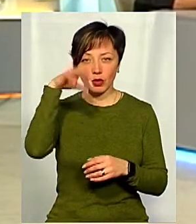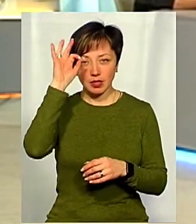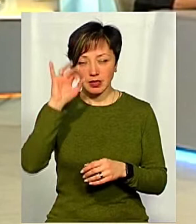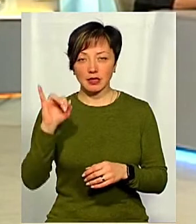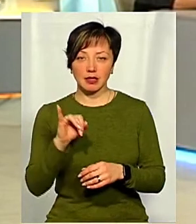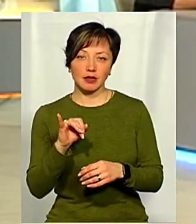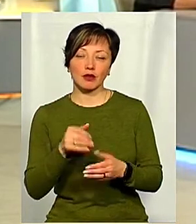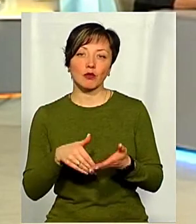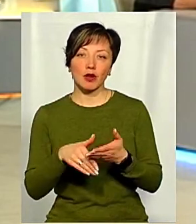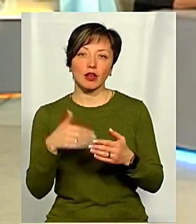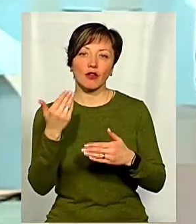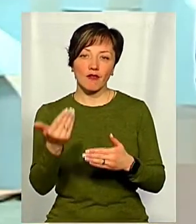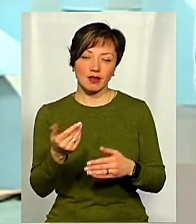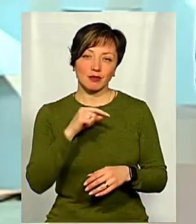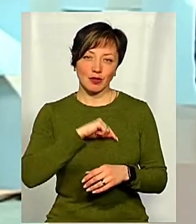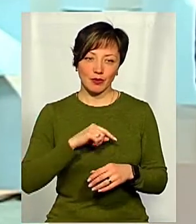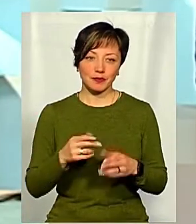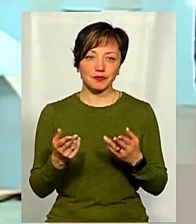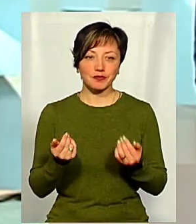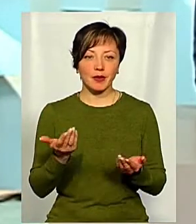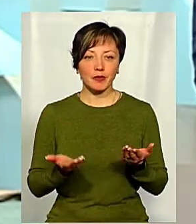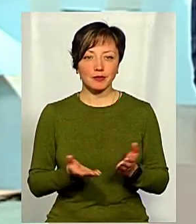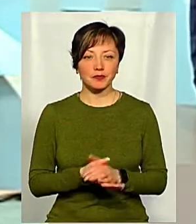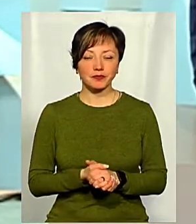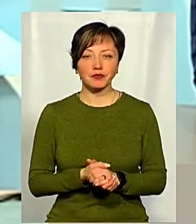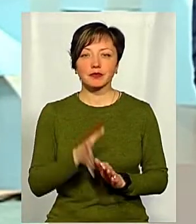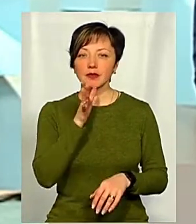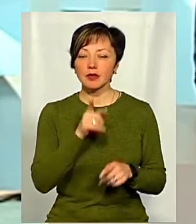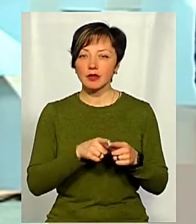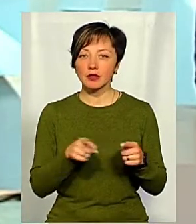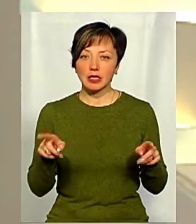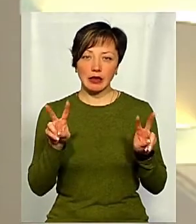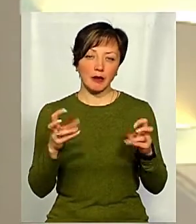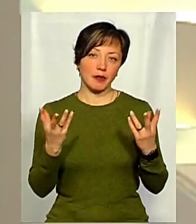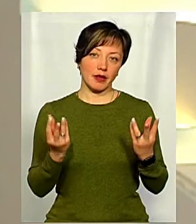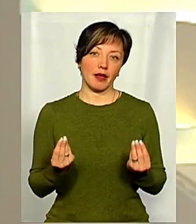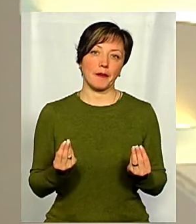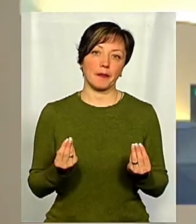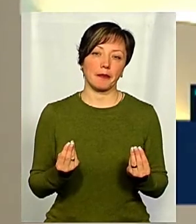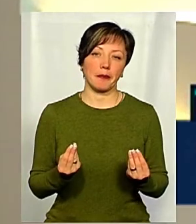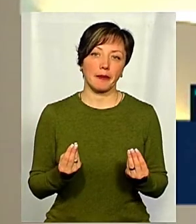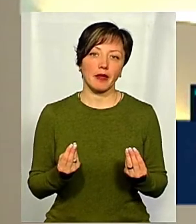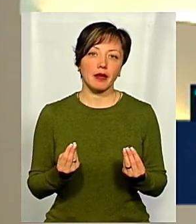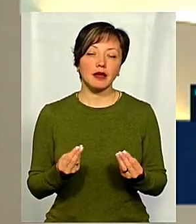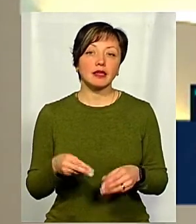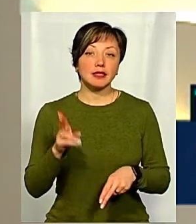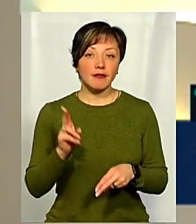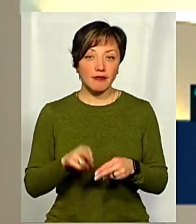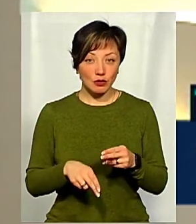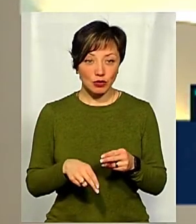поліції, вони допоможуть, і до вас, напевно. Час теми дня в етері